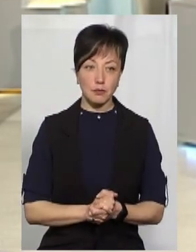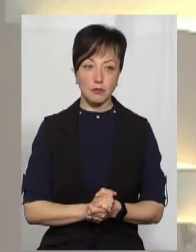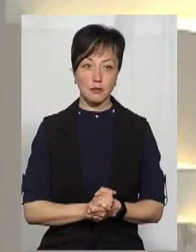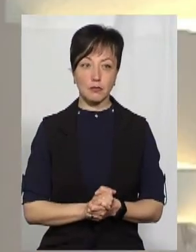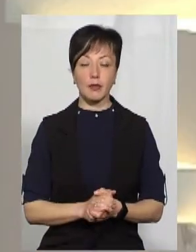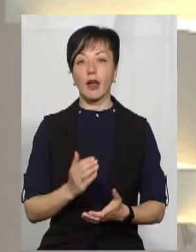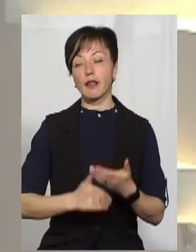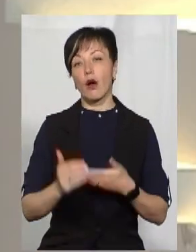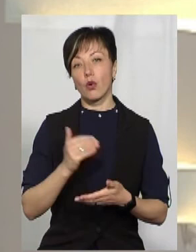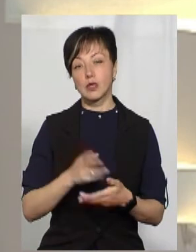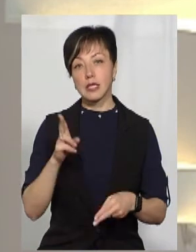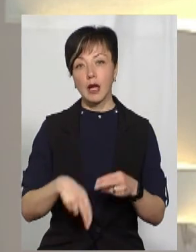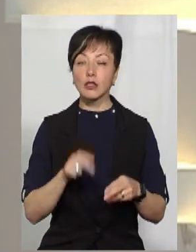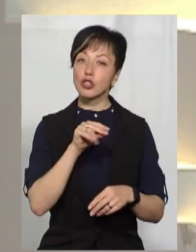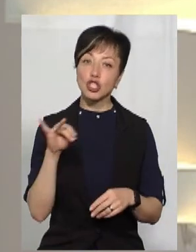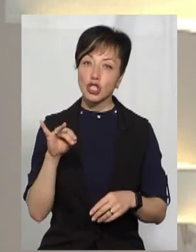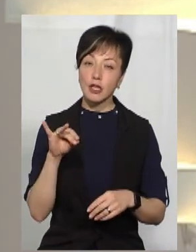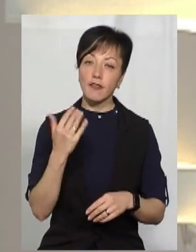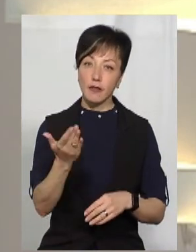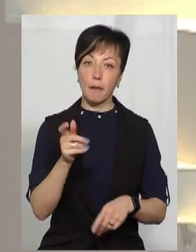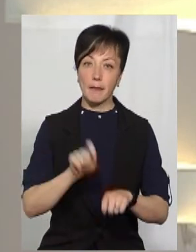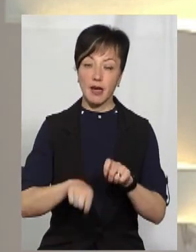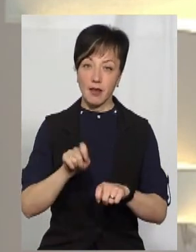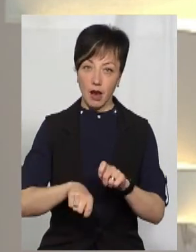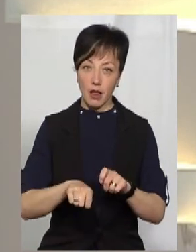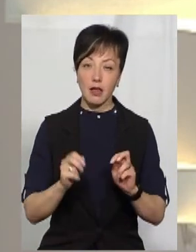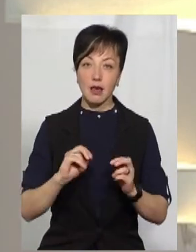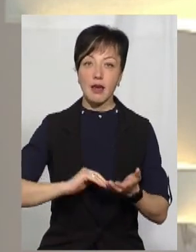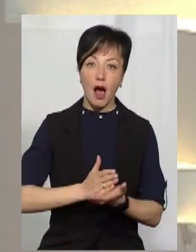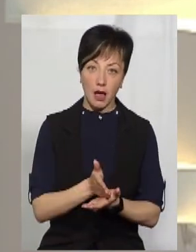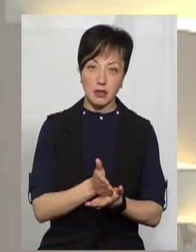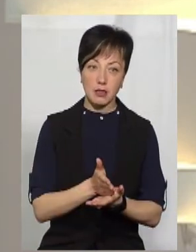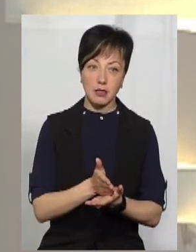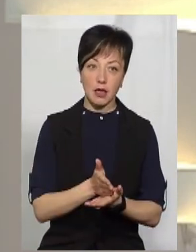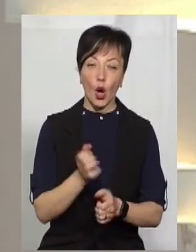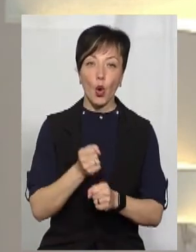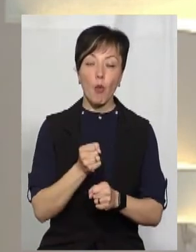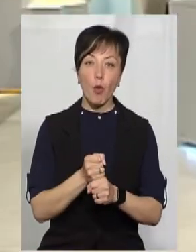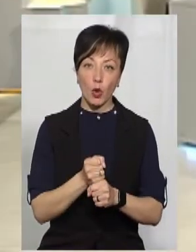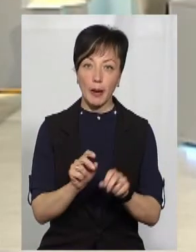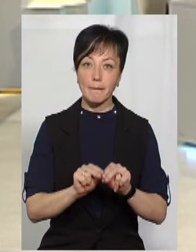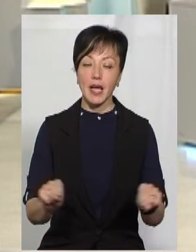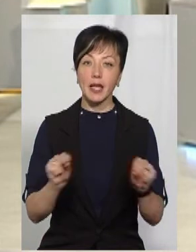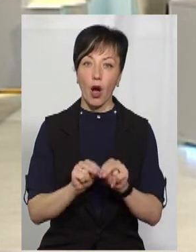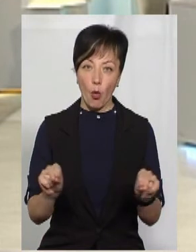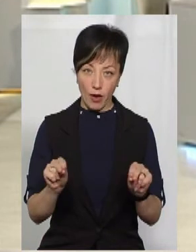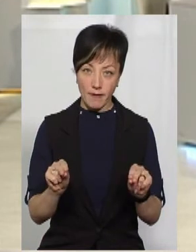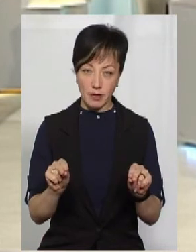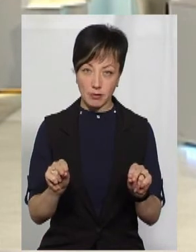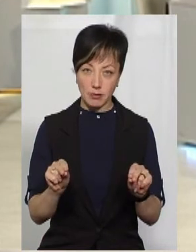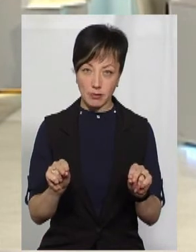І наостанок, чи перевіряли ви якість роботи педагогів,